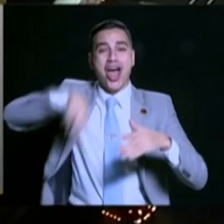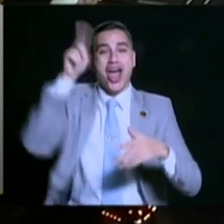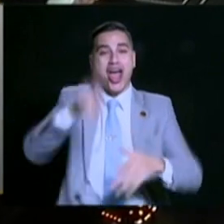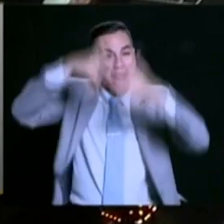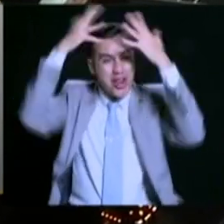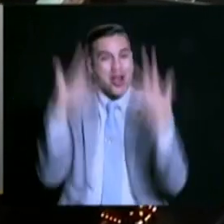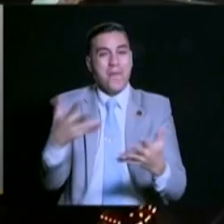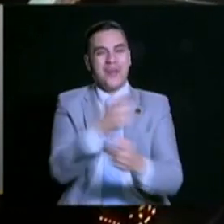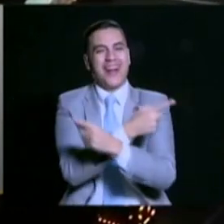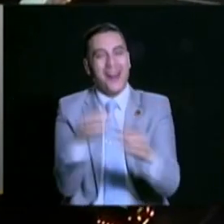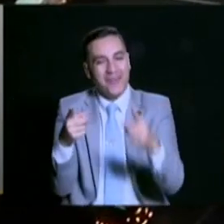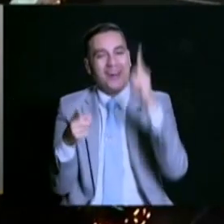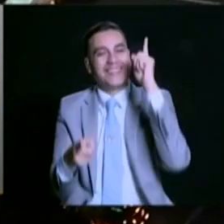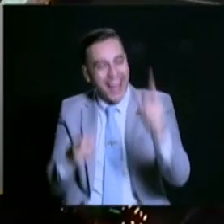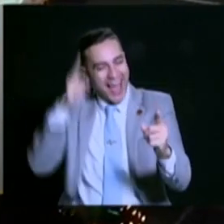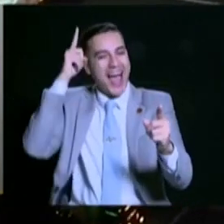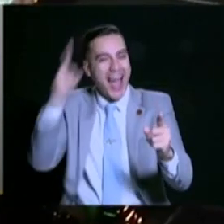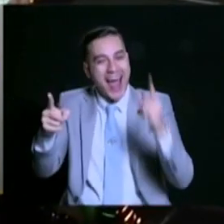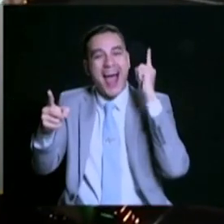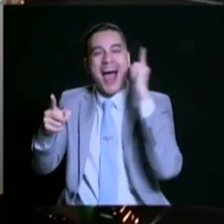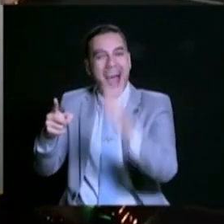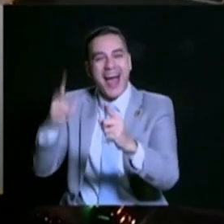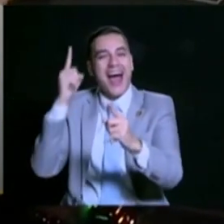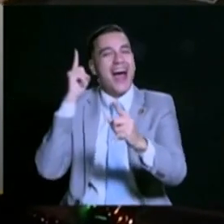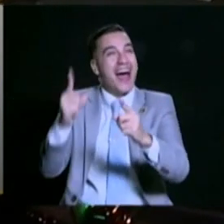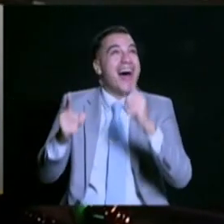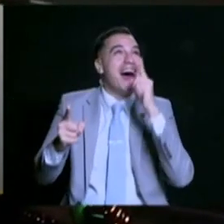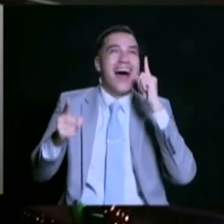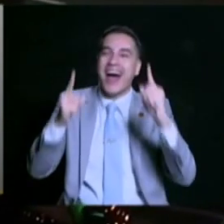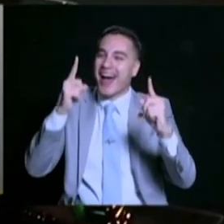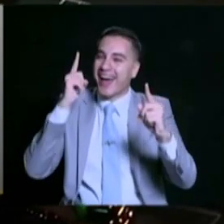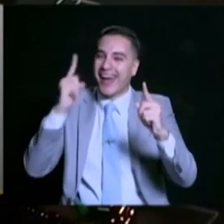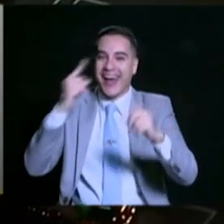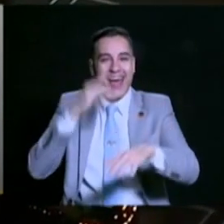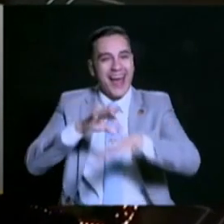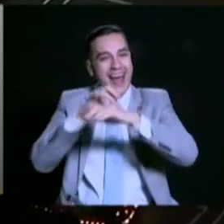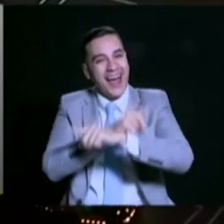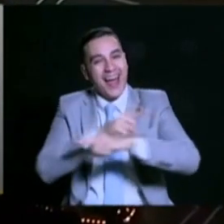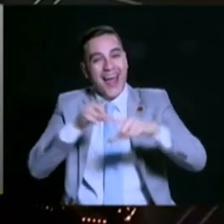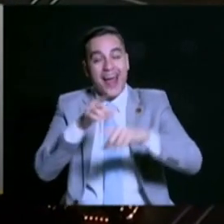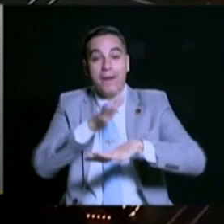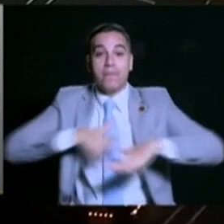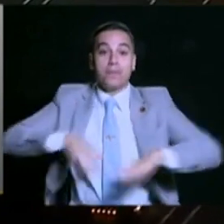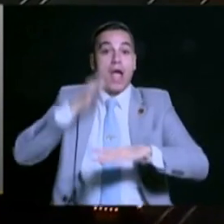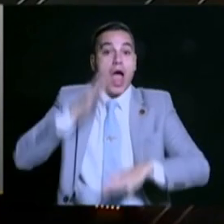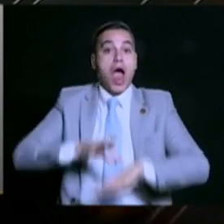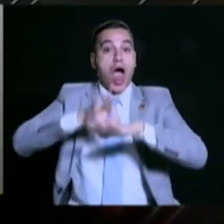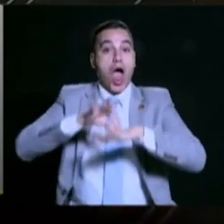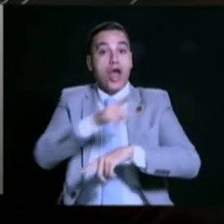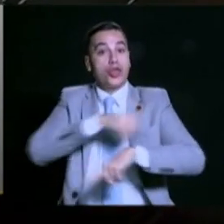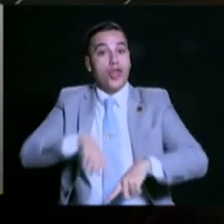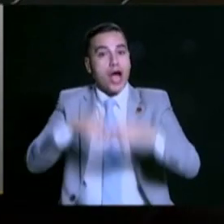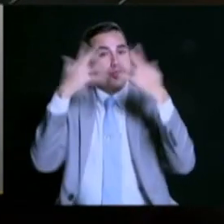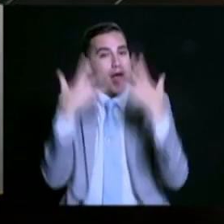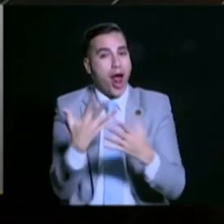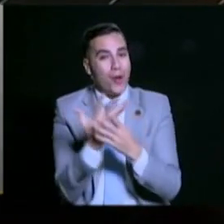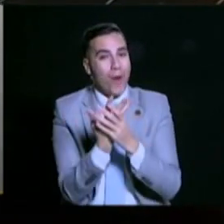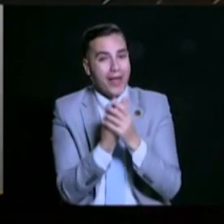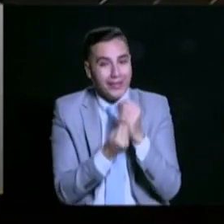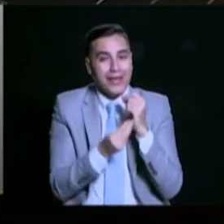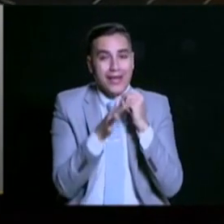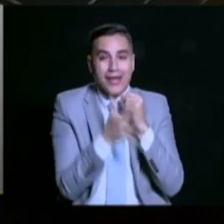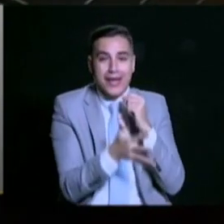رأيين كان ممكن أطلع من المؤتمر وسمعهم هو رأي زميلي والأساتز اللي أنا بمثلهم كسناً أصغر